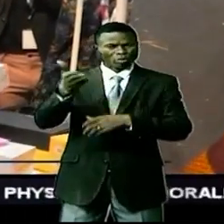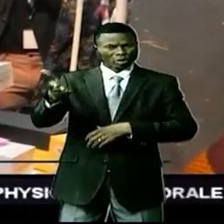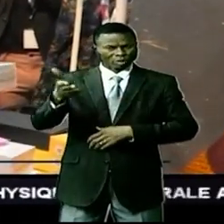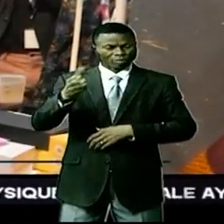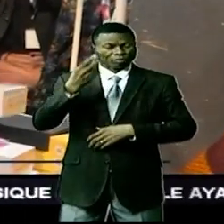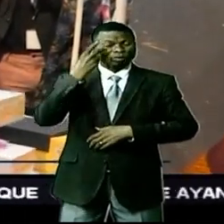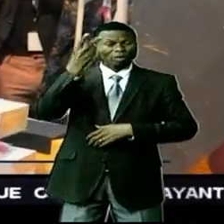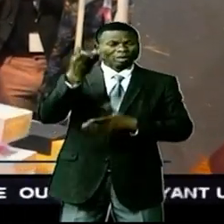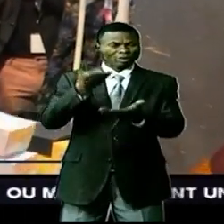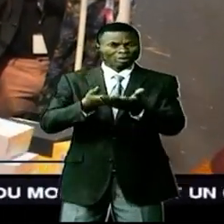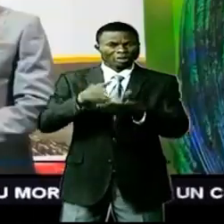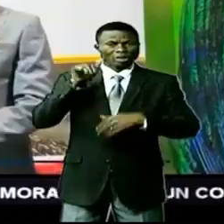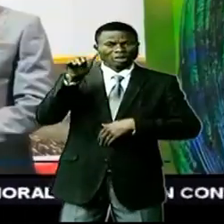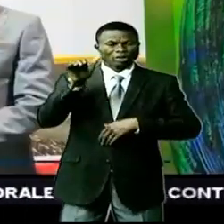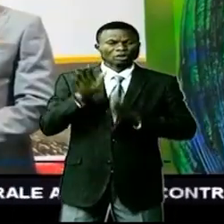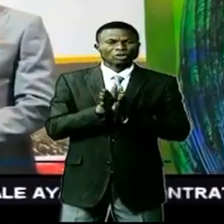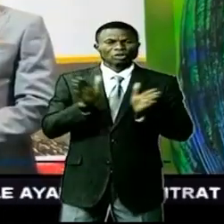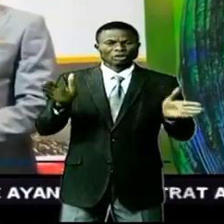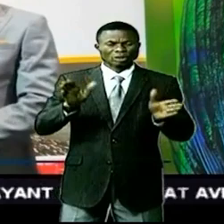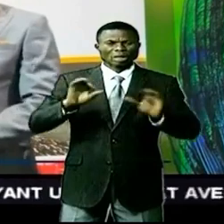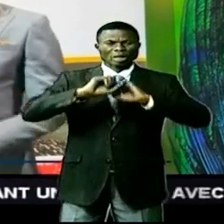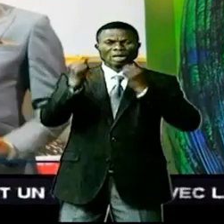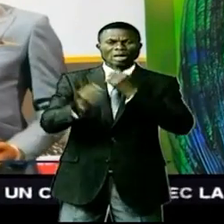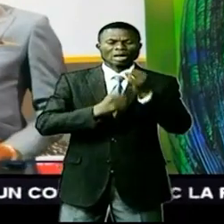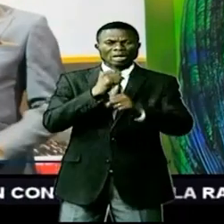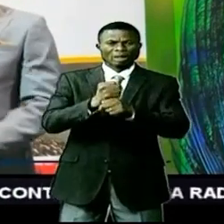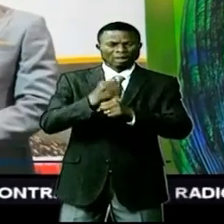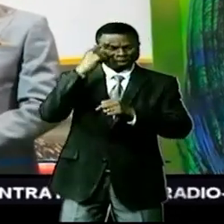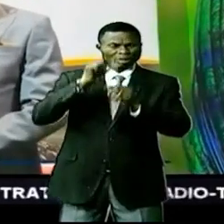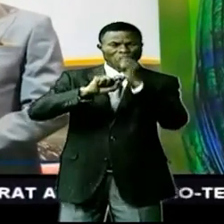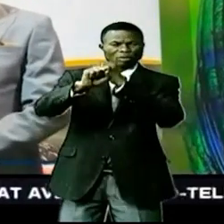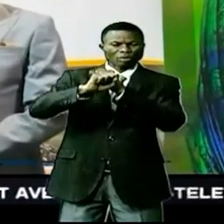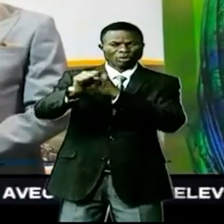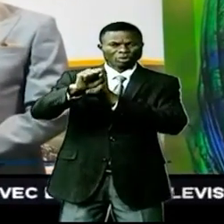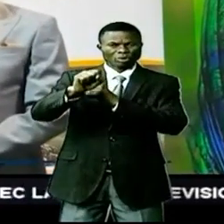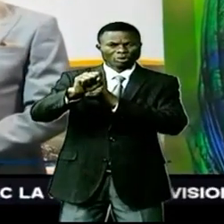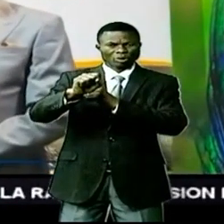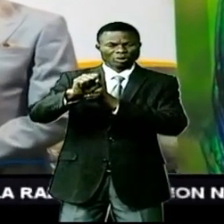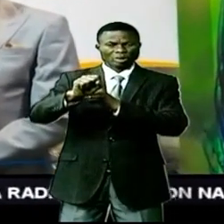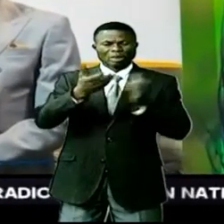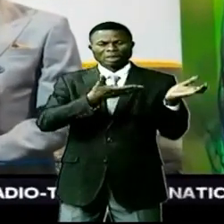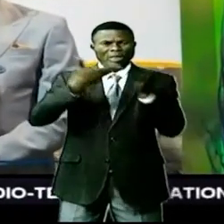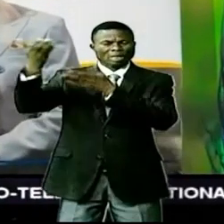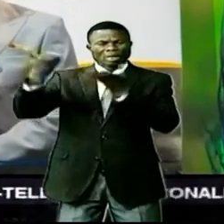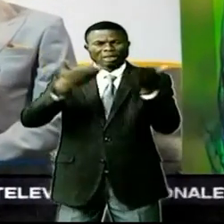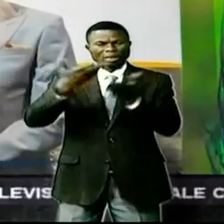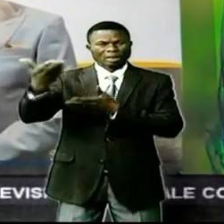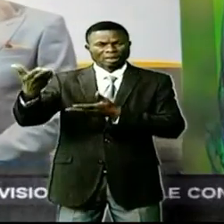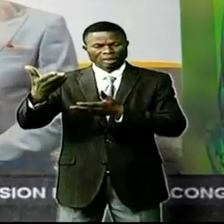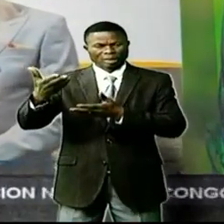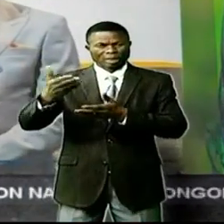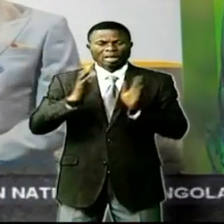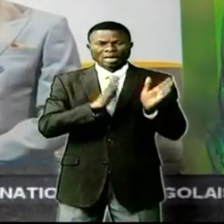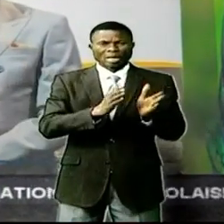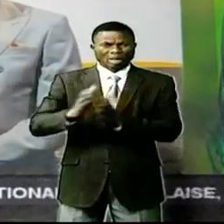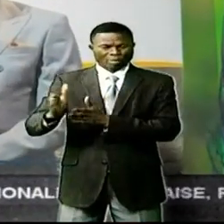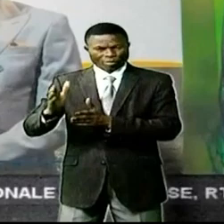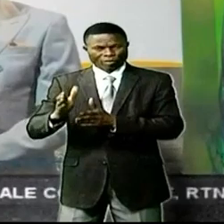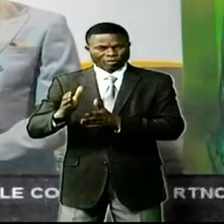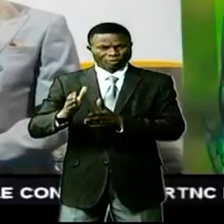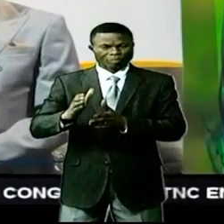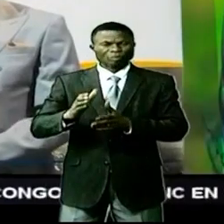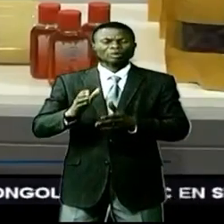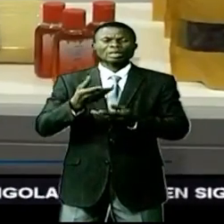perspective, le directeur général de l'Agence Nationale pour la Promotion des Exportations entrevoit établir des